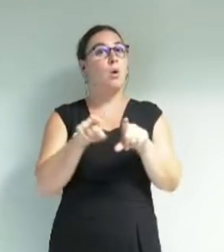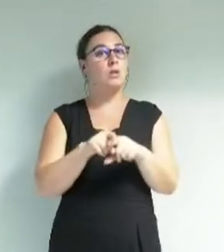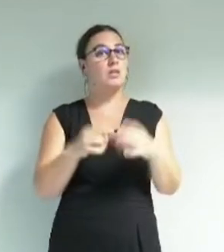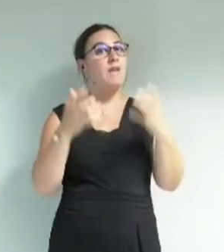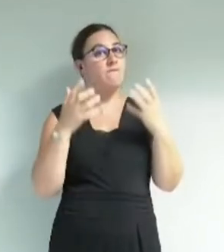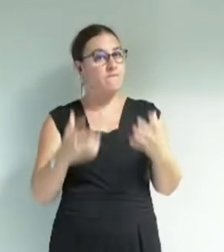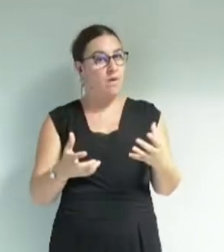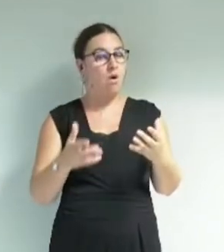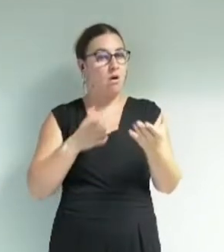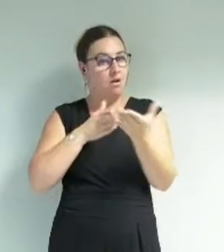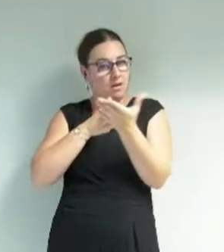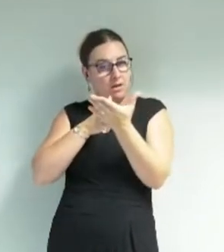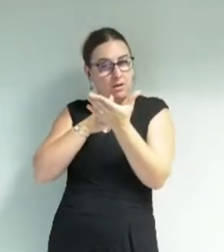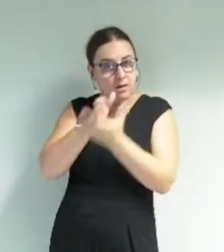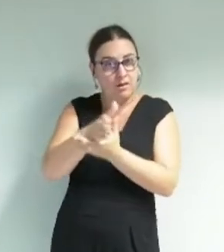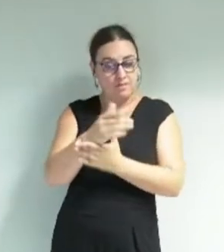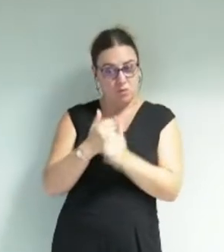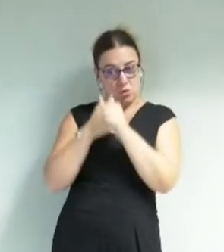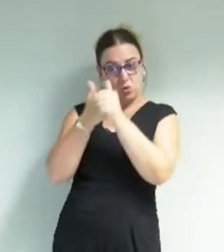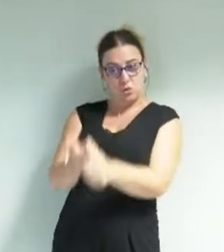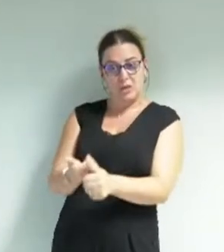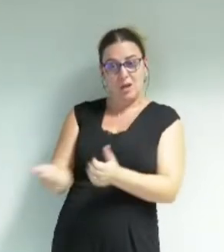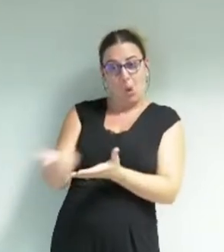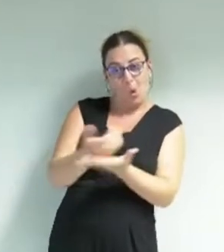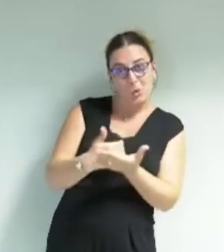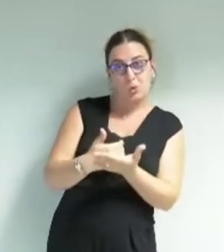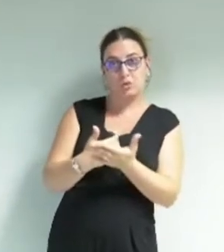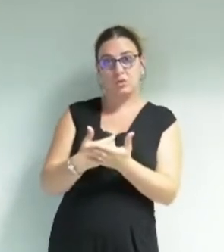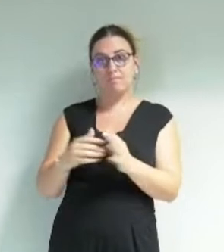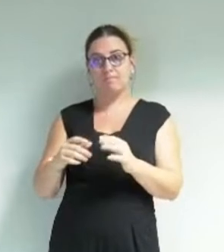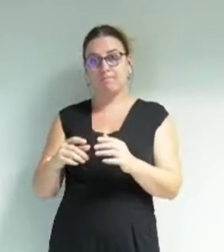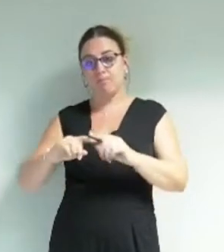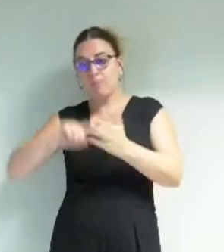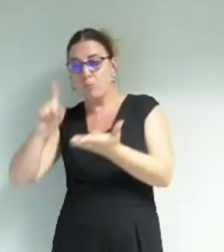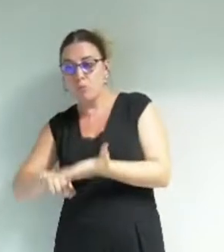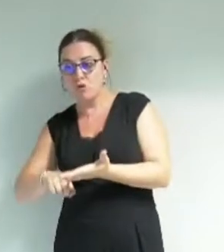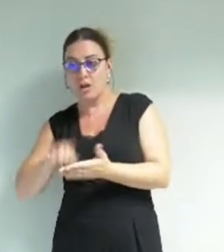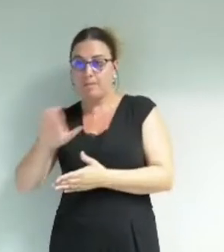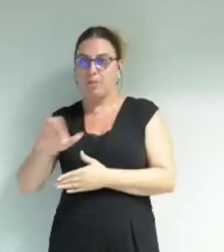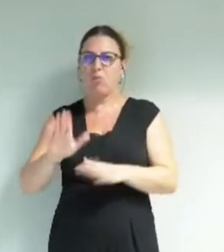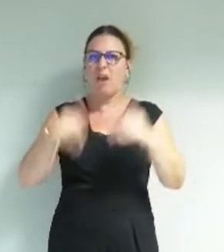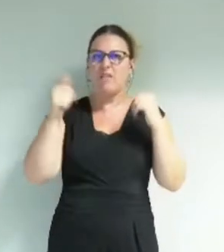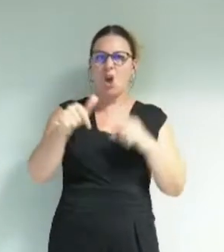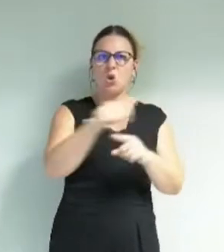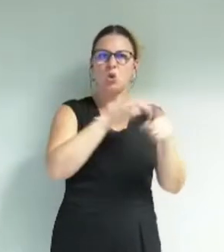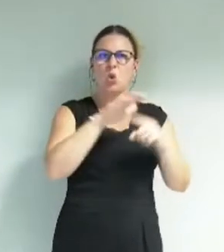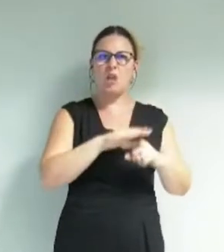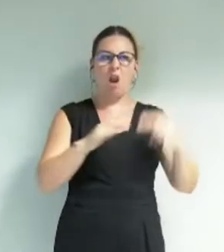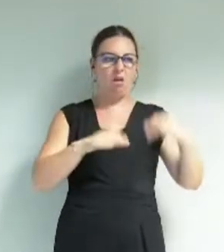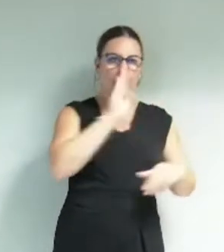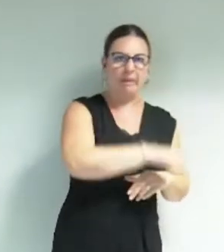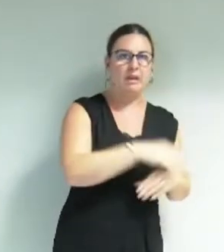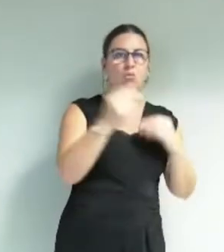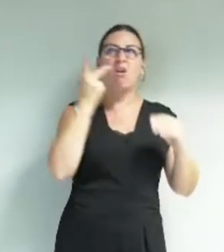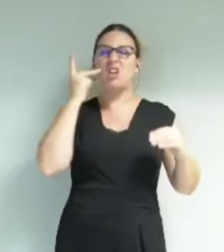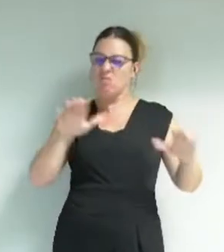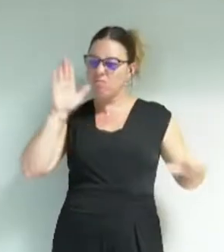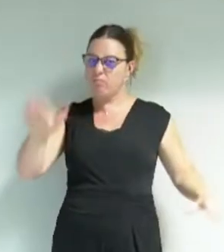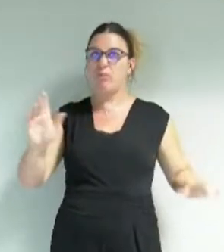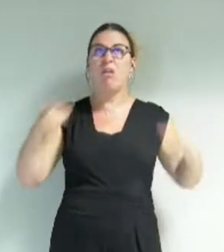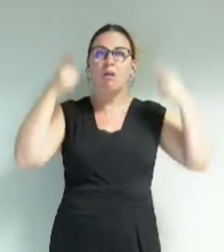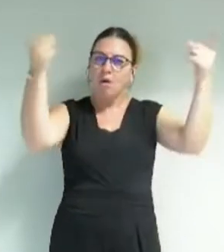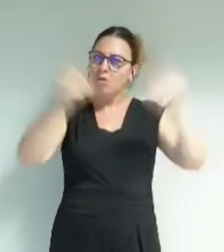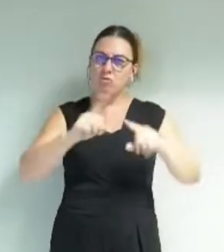qui tienne plus encore compte des ressources et moyens, pour lutter contre les déterminismes, permettre à chacune et chacun de s'émanciper,